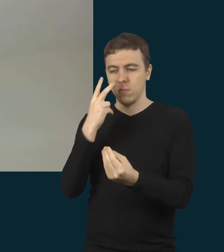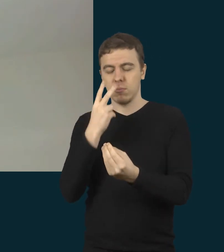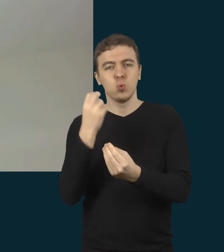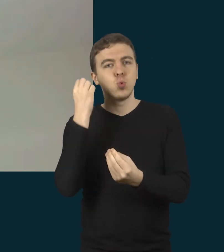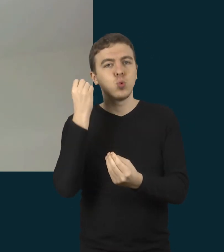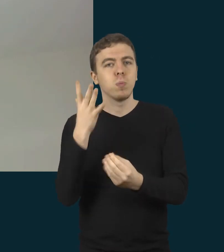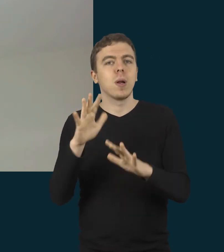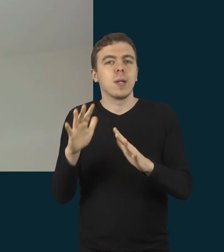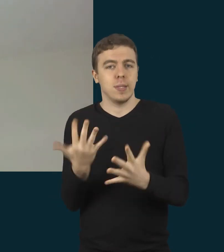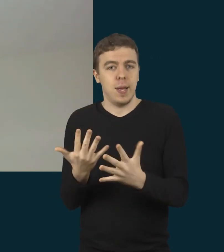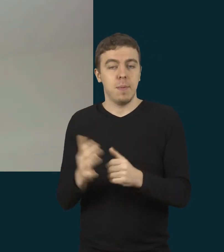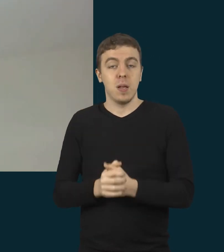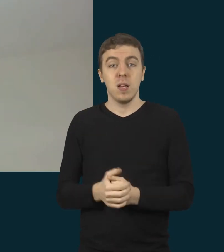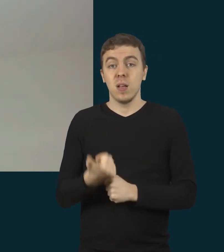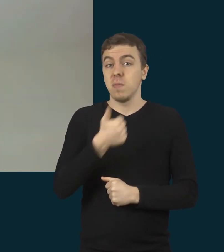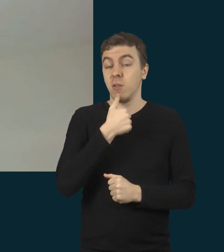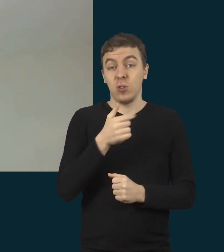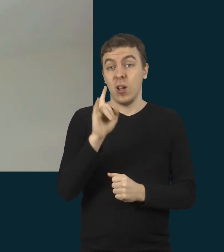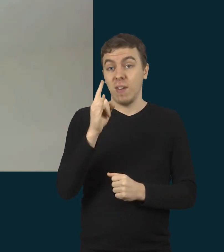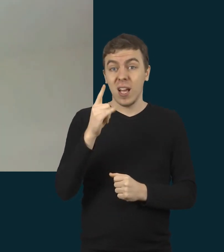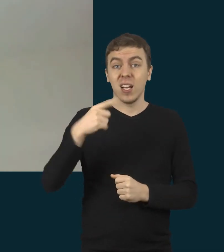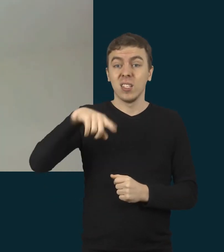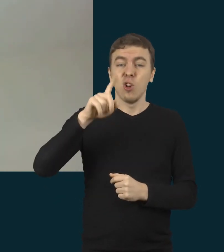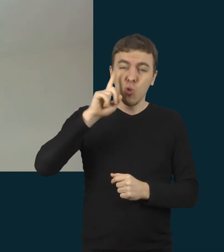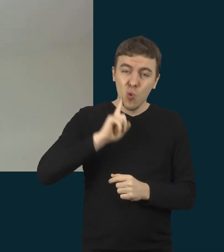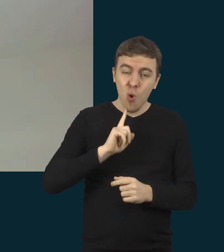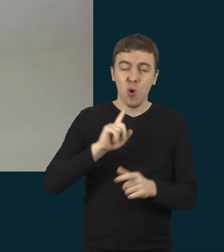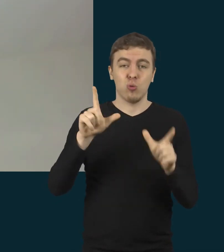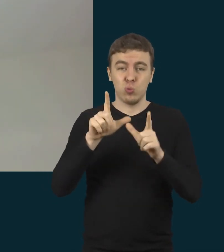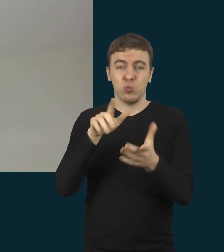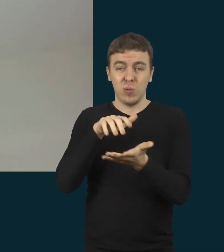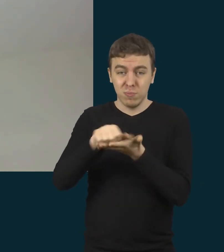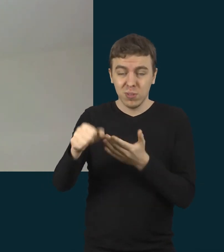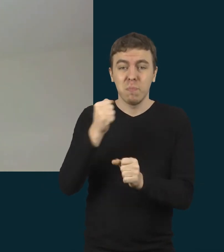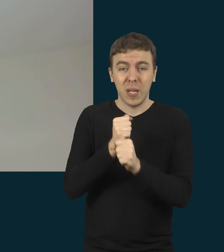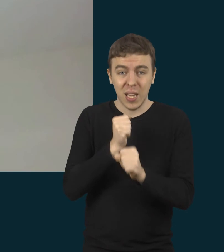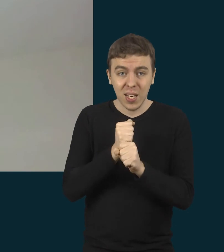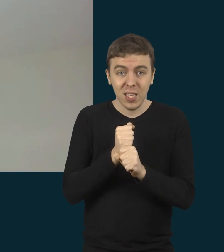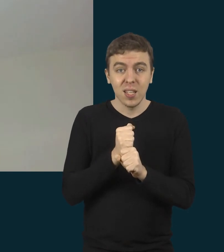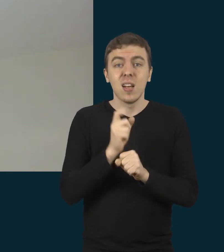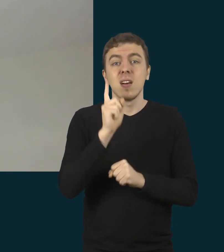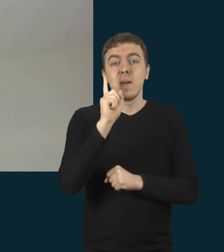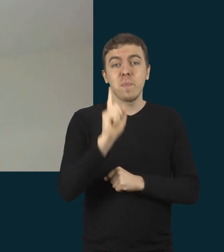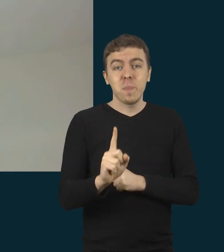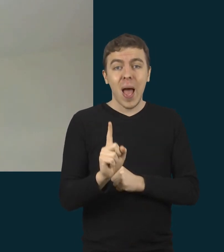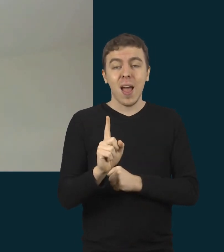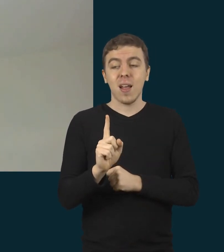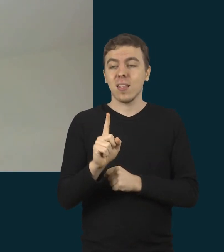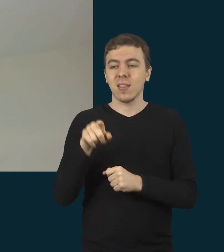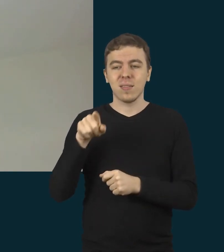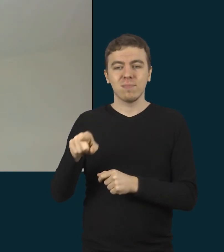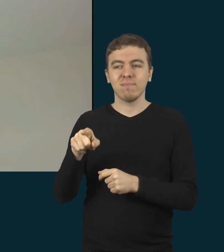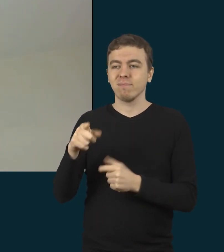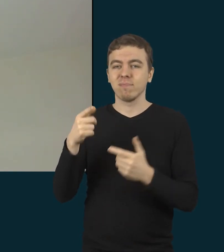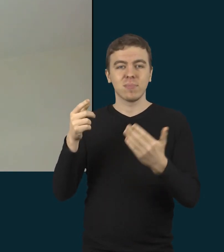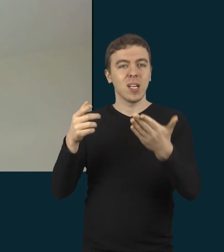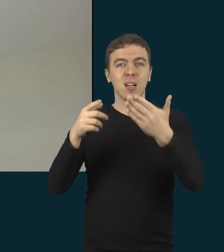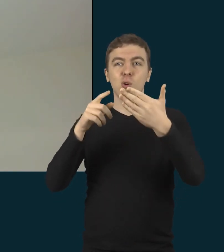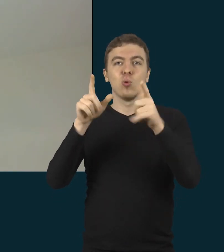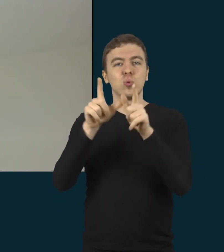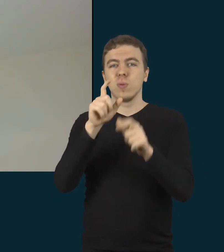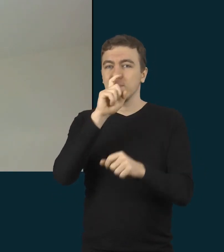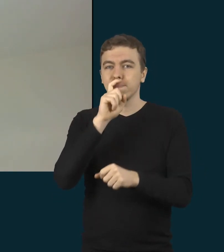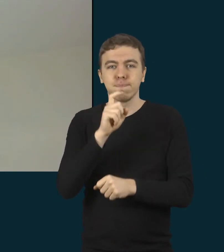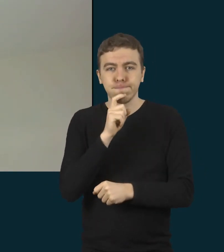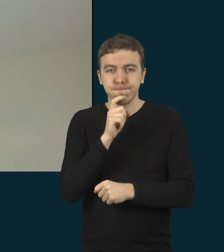Nes vaikas kartais nori atlikti užduotį, bet jam atlikimo formatas yra neprieinamas. Tai